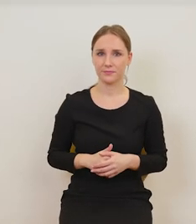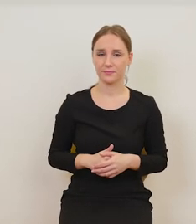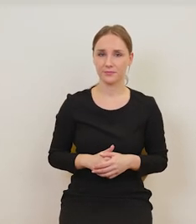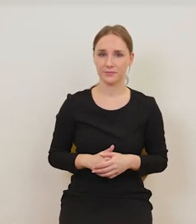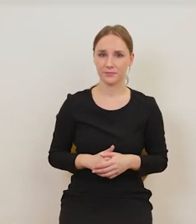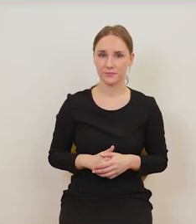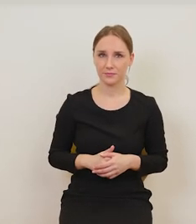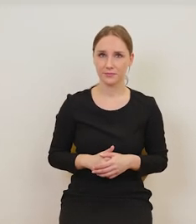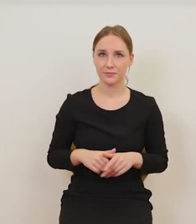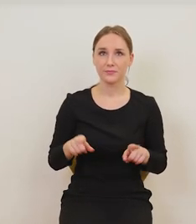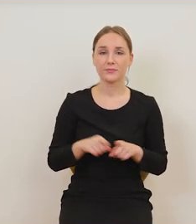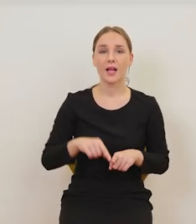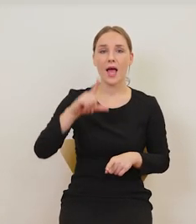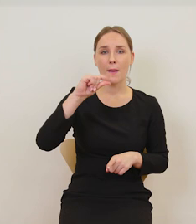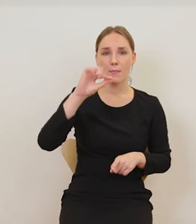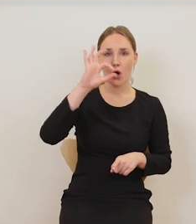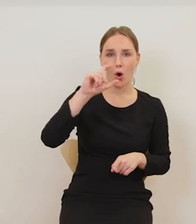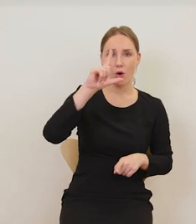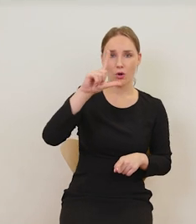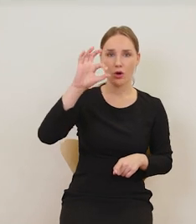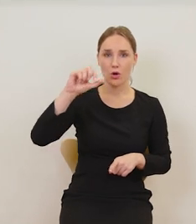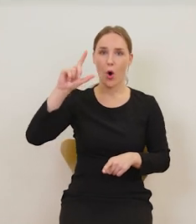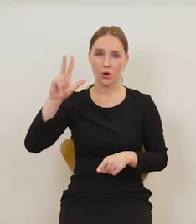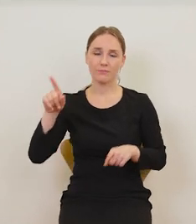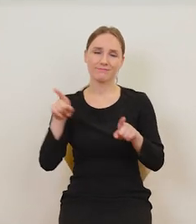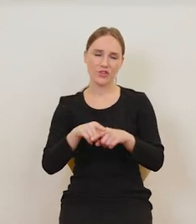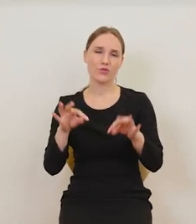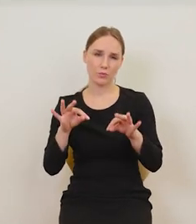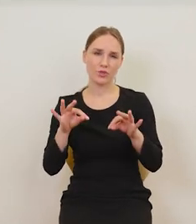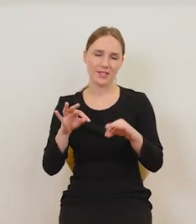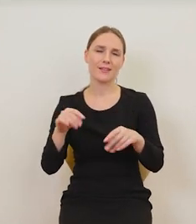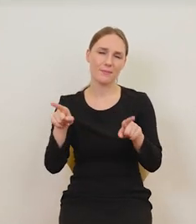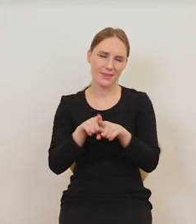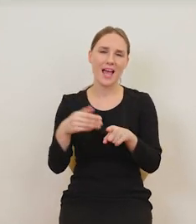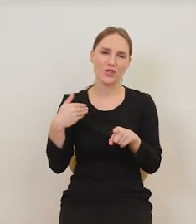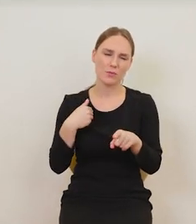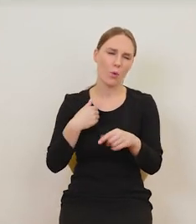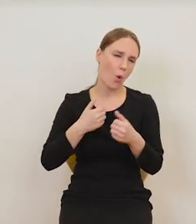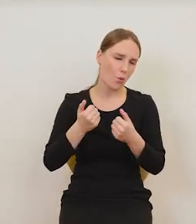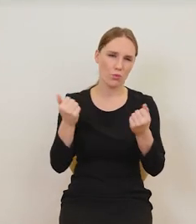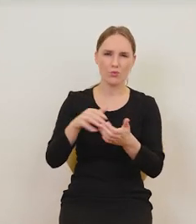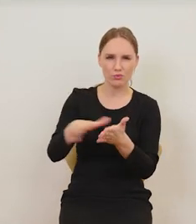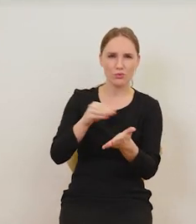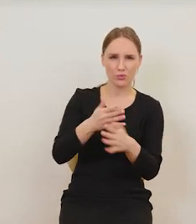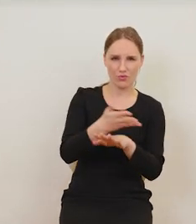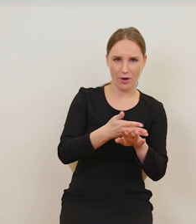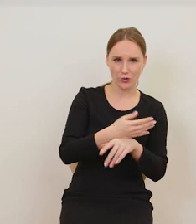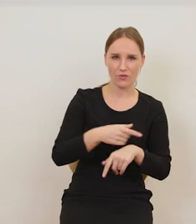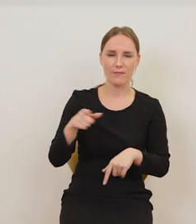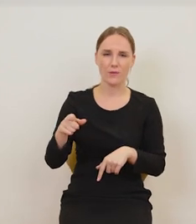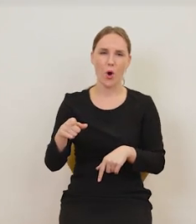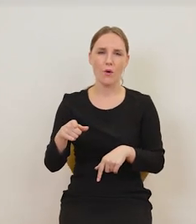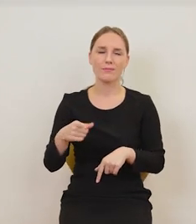No i Jackson Pollock, również współczesny, którego fałszowano również na potęgę. Był notorycznym